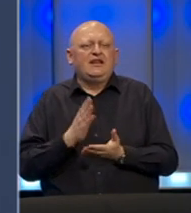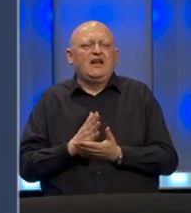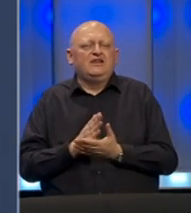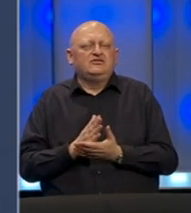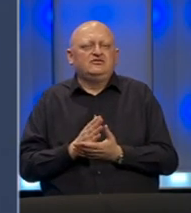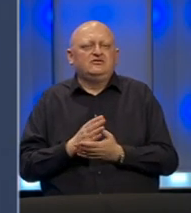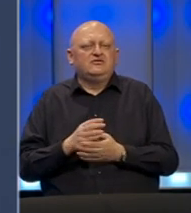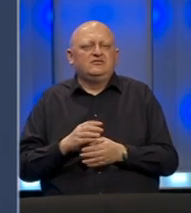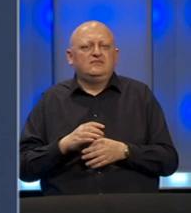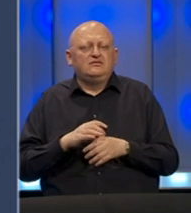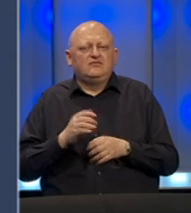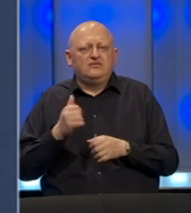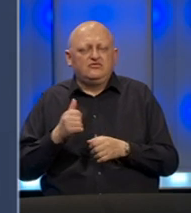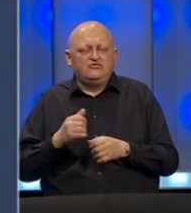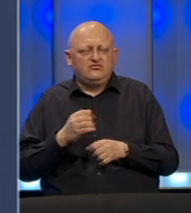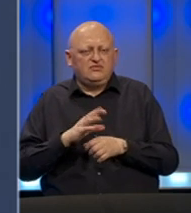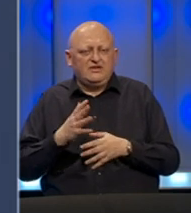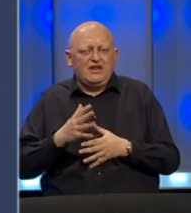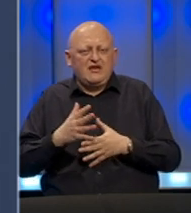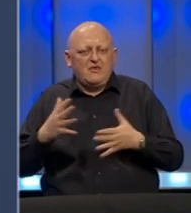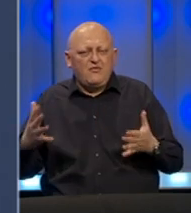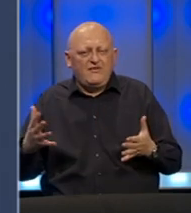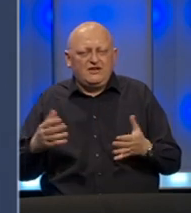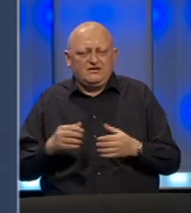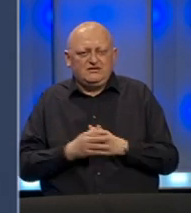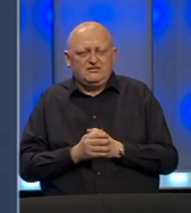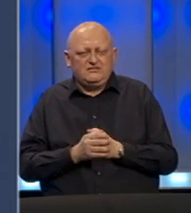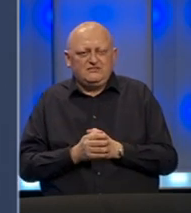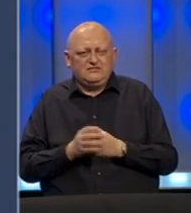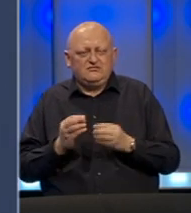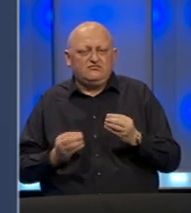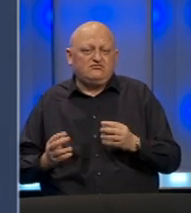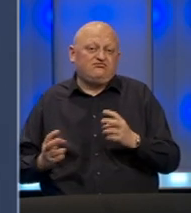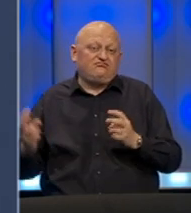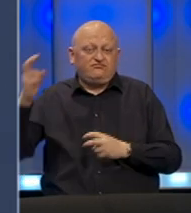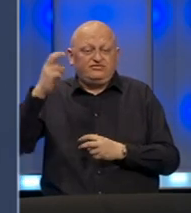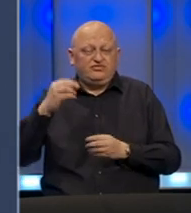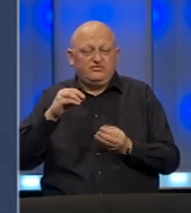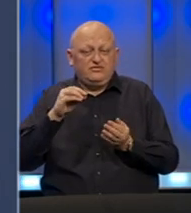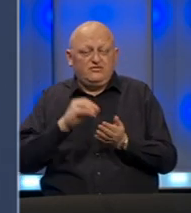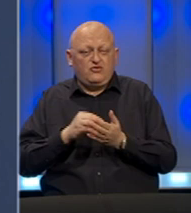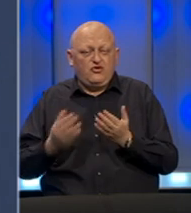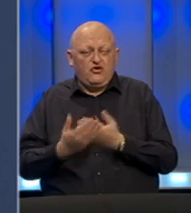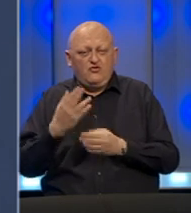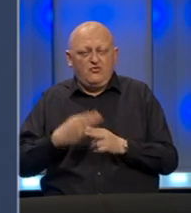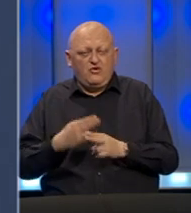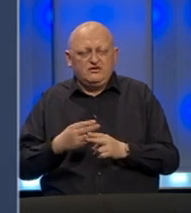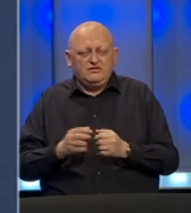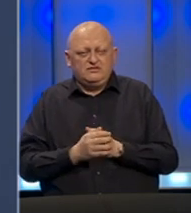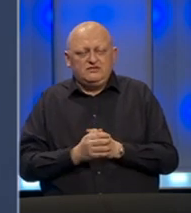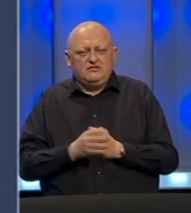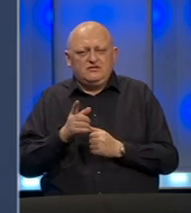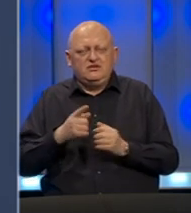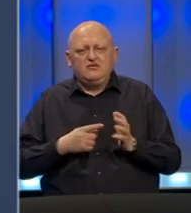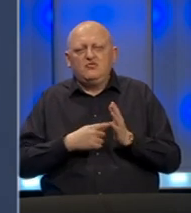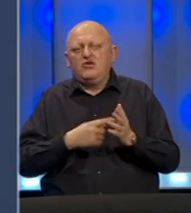rodile plodom. nemamo velikih iskakanja u broju novoboljenih, tako da nam ovi